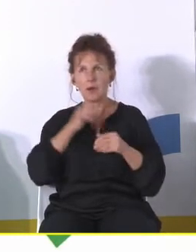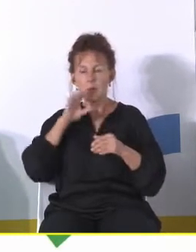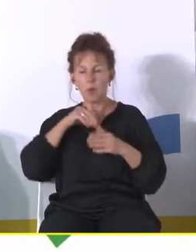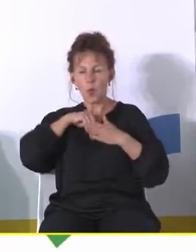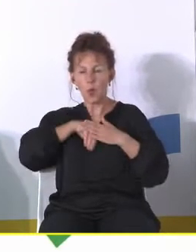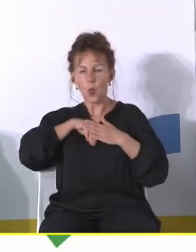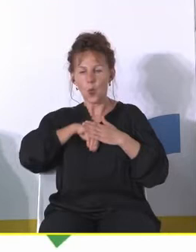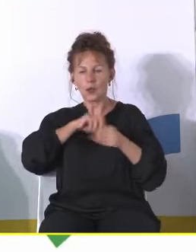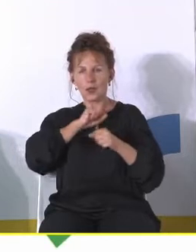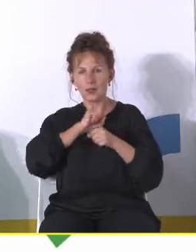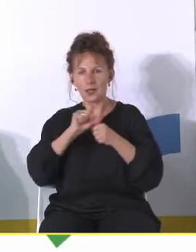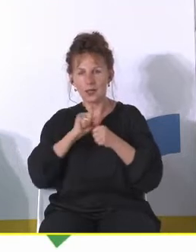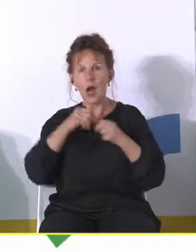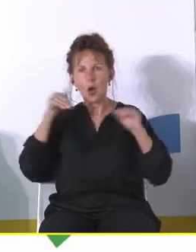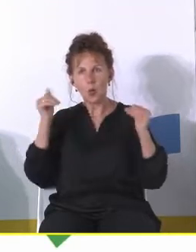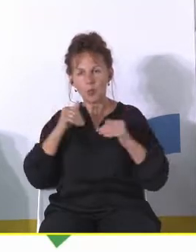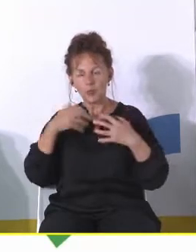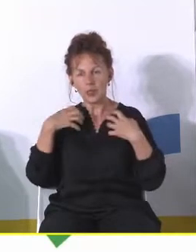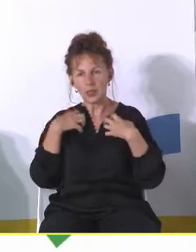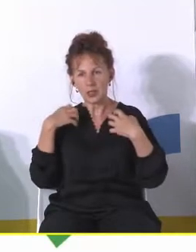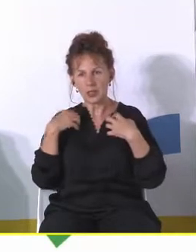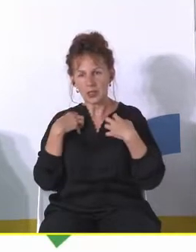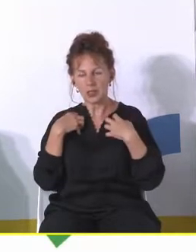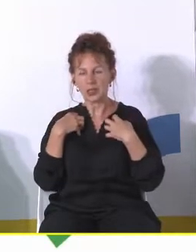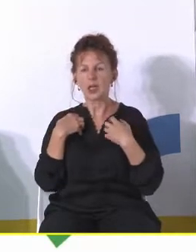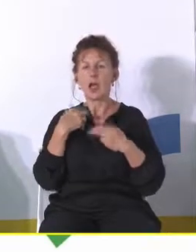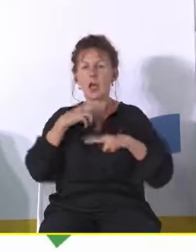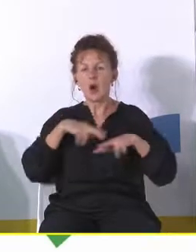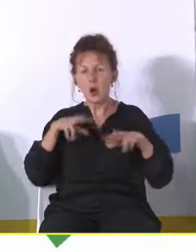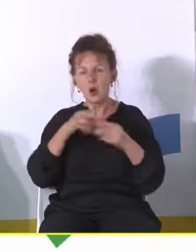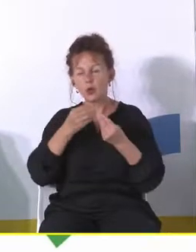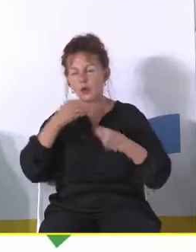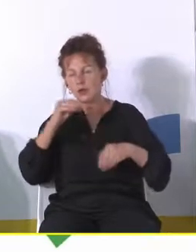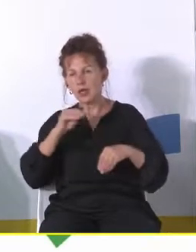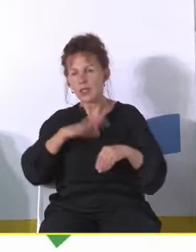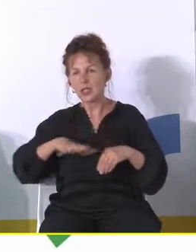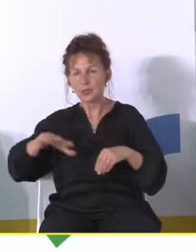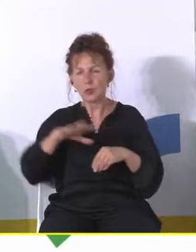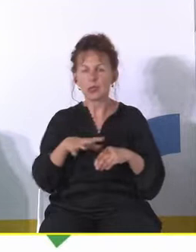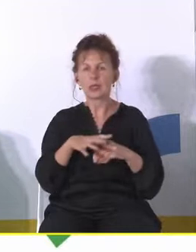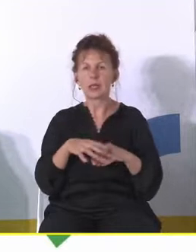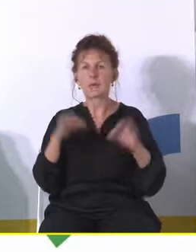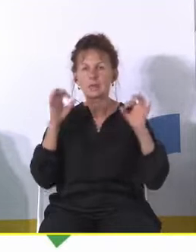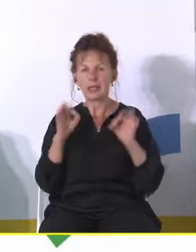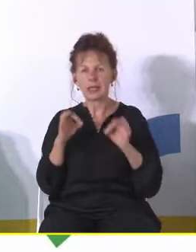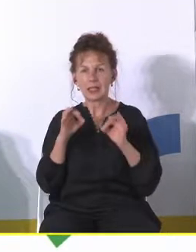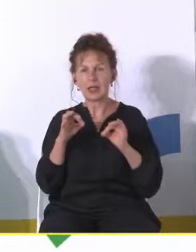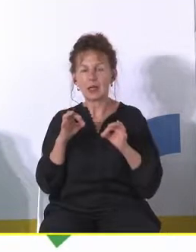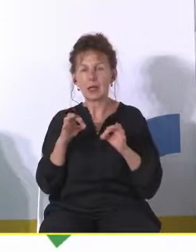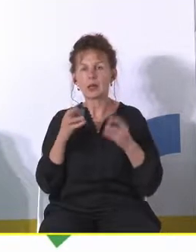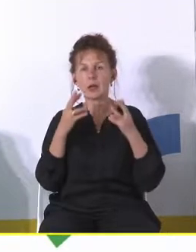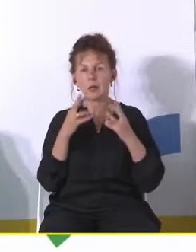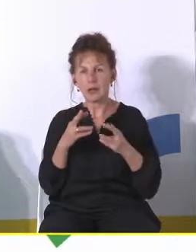umożliwia w ogóle życie i funkcjonowanie rodzin i większych społeczności i teraz chodzi